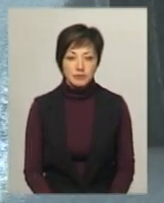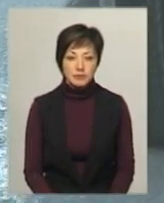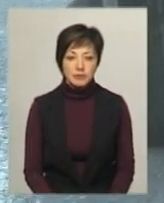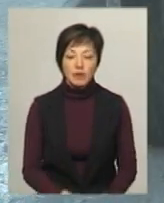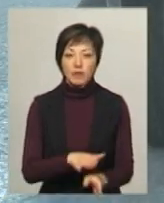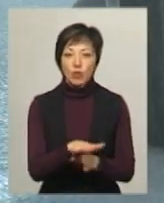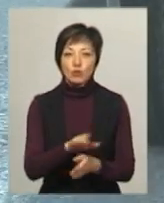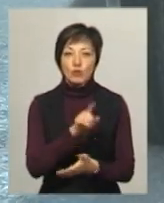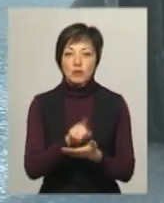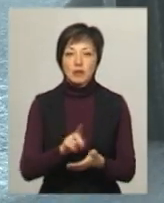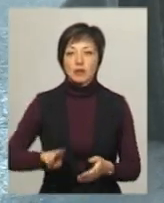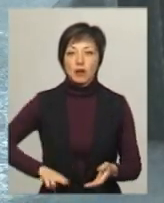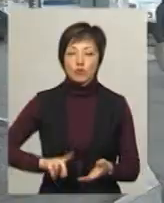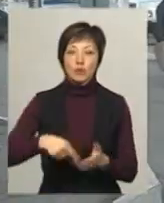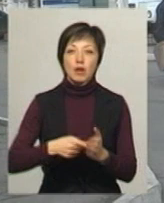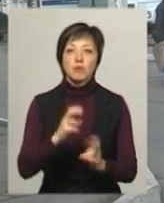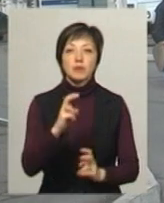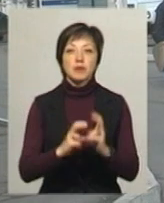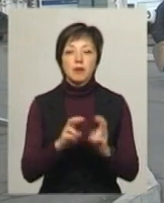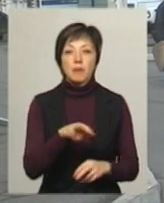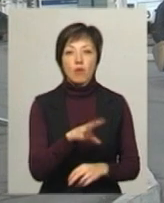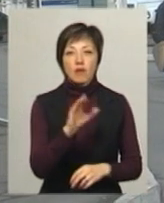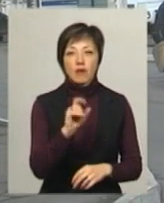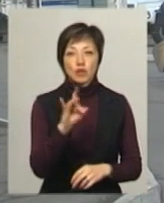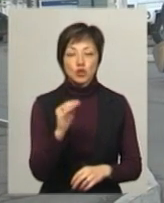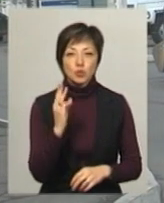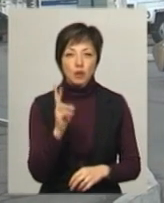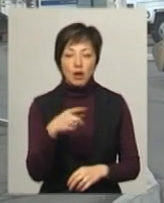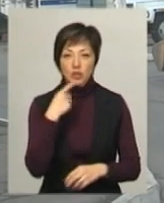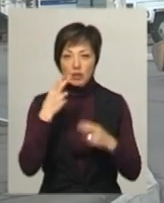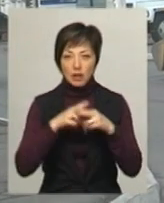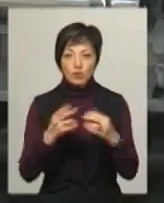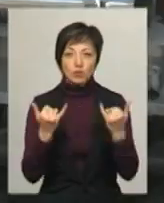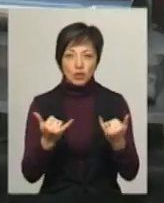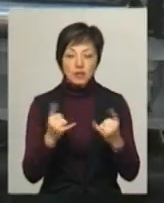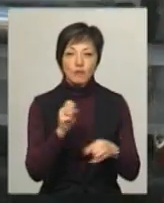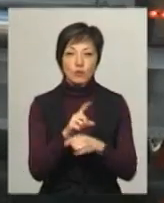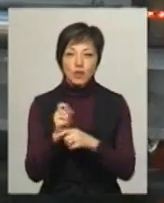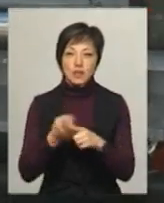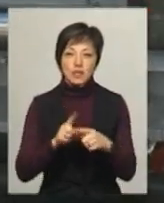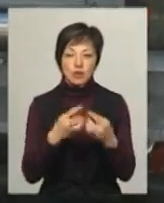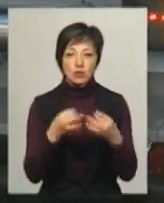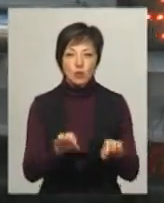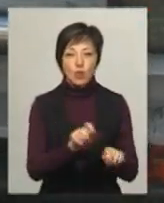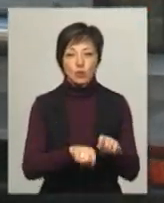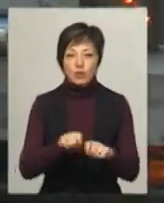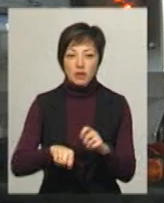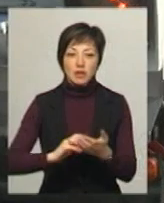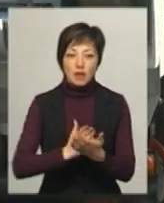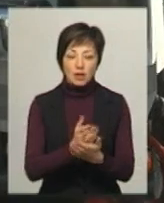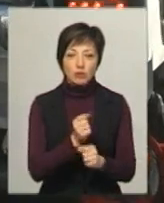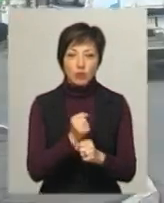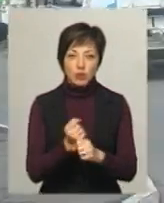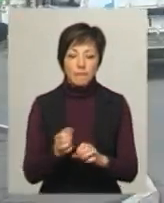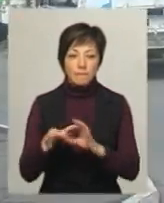Виконуючи обов'язки директора комунального підприємства Микола Ваврищук каже, техніка сучасна та функціональна. Це дозволить контролювати якість роботи